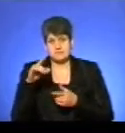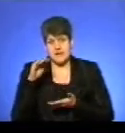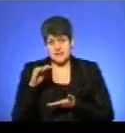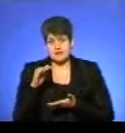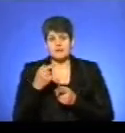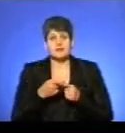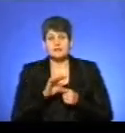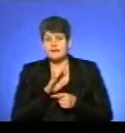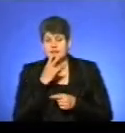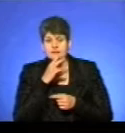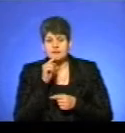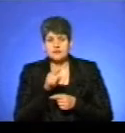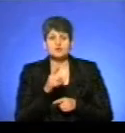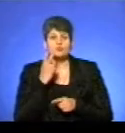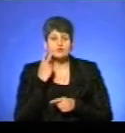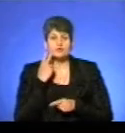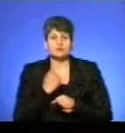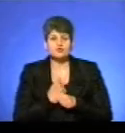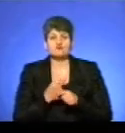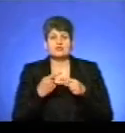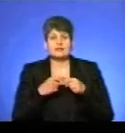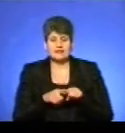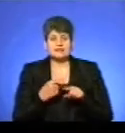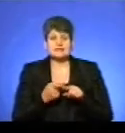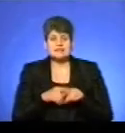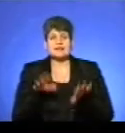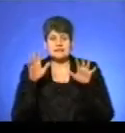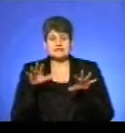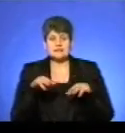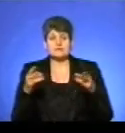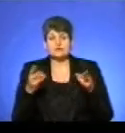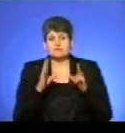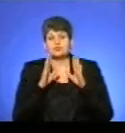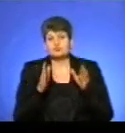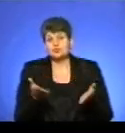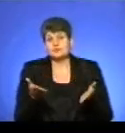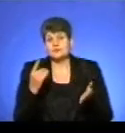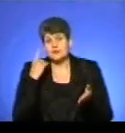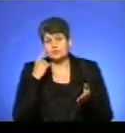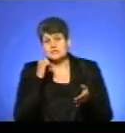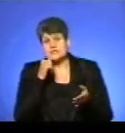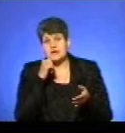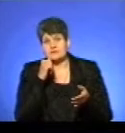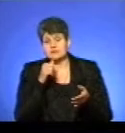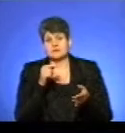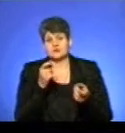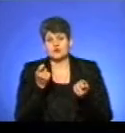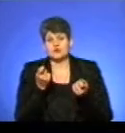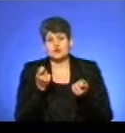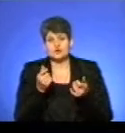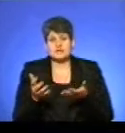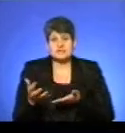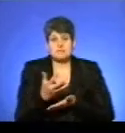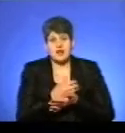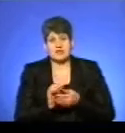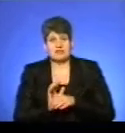зважаючи на те, що постійно працює техніка, цей сніг потрібно буде, я думаю, десь завтра почнемо його потрошки збирати,